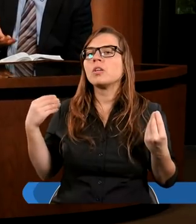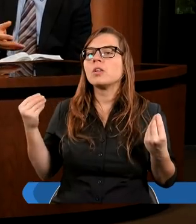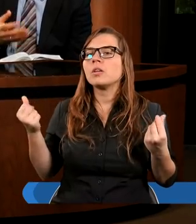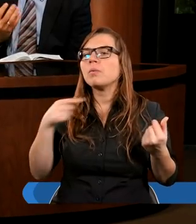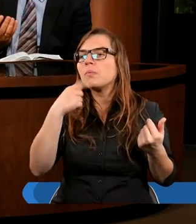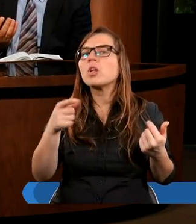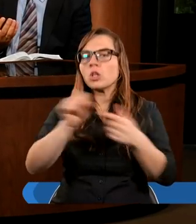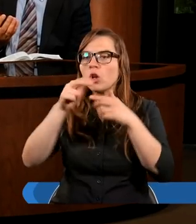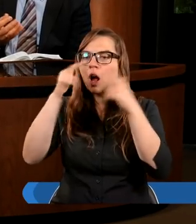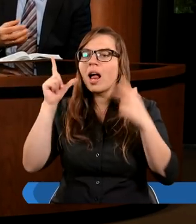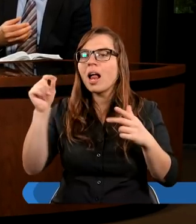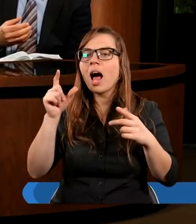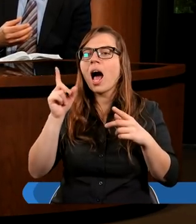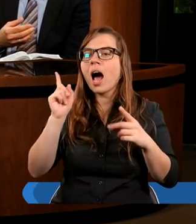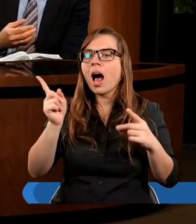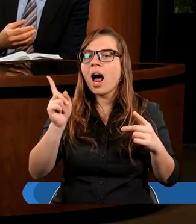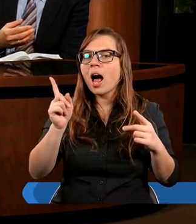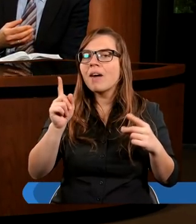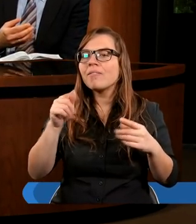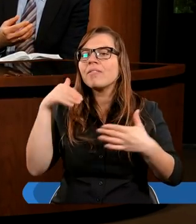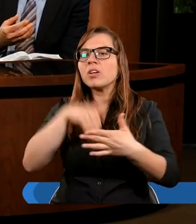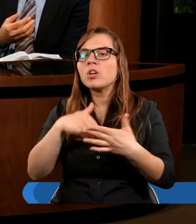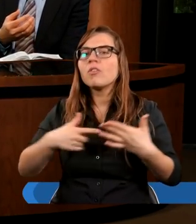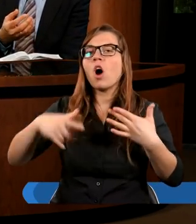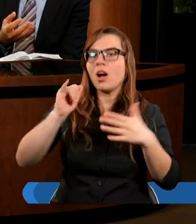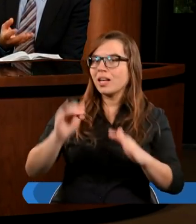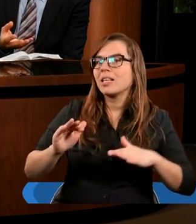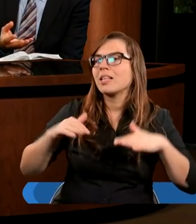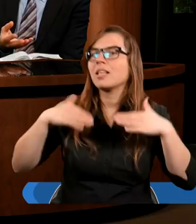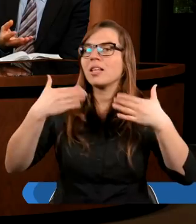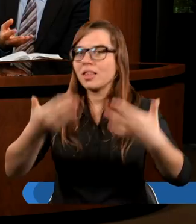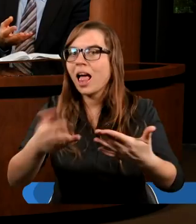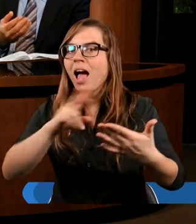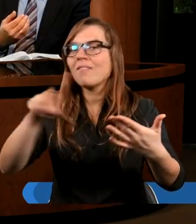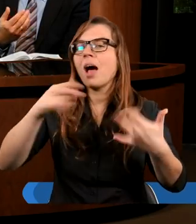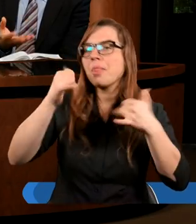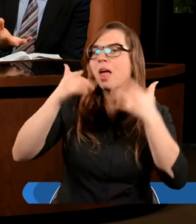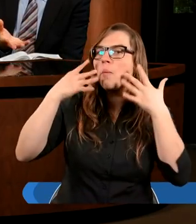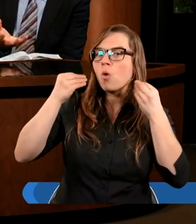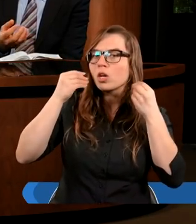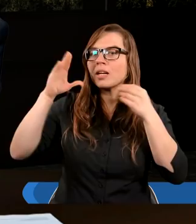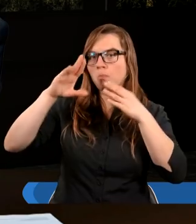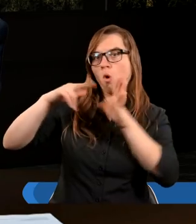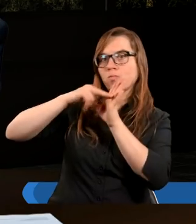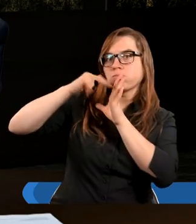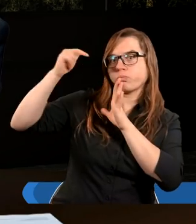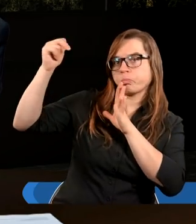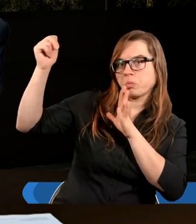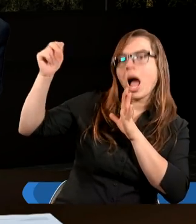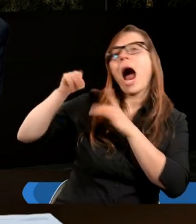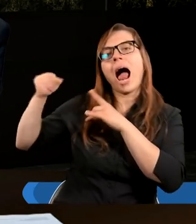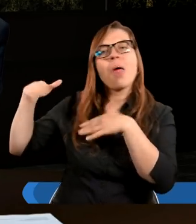Chrystus powiedział, że ja idę do nieba, ale wysyłam wam, daję wam innego pocieszyciela. Po grecku jest napisane jako